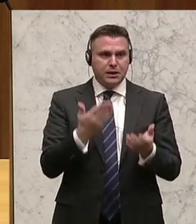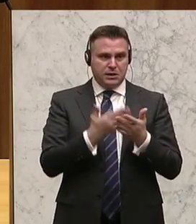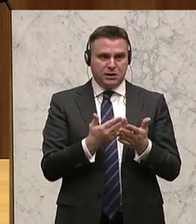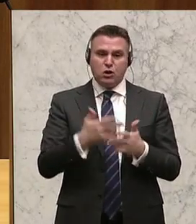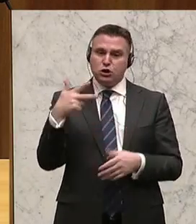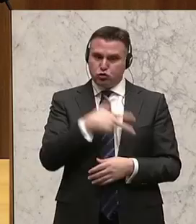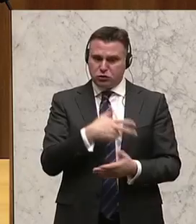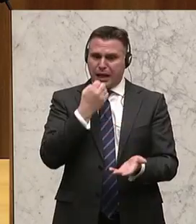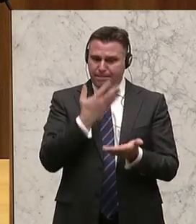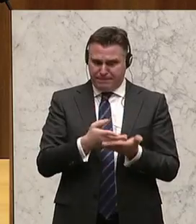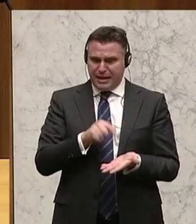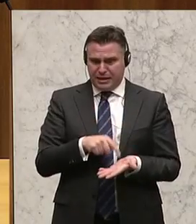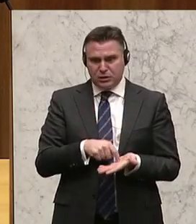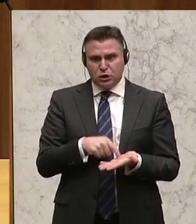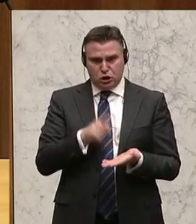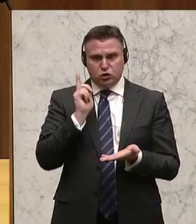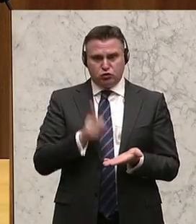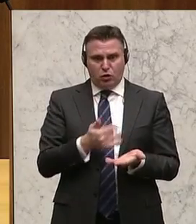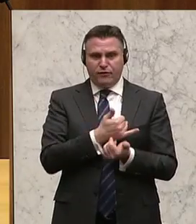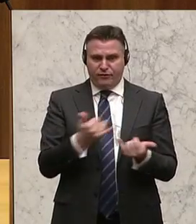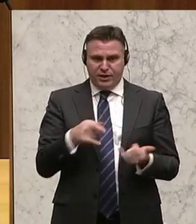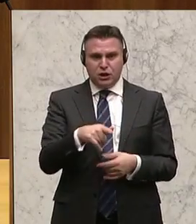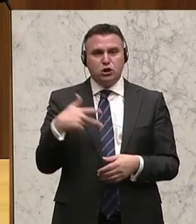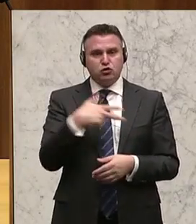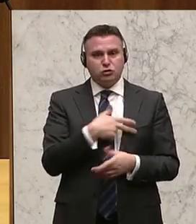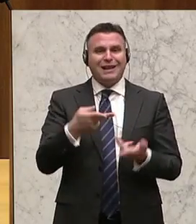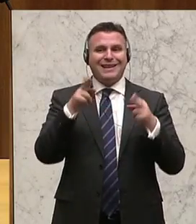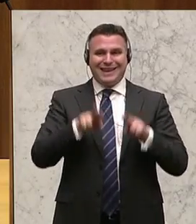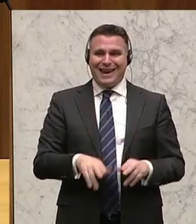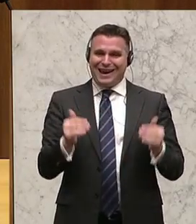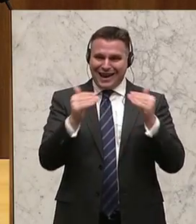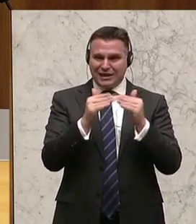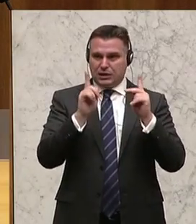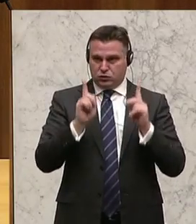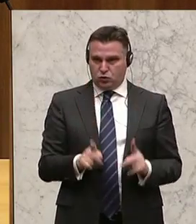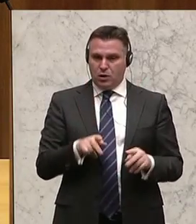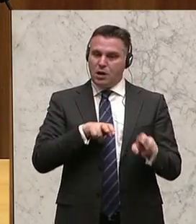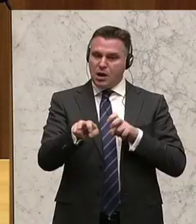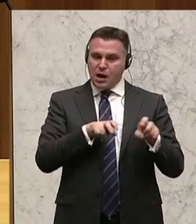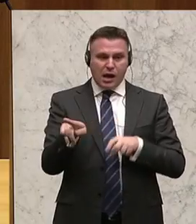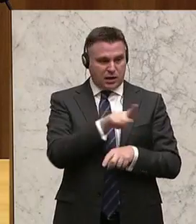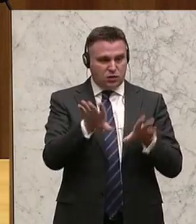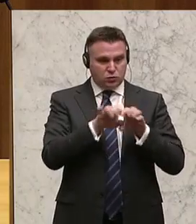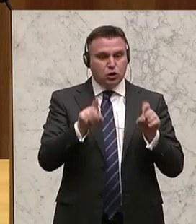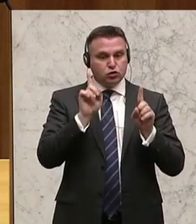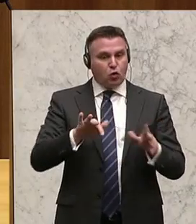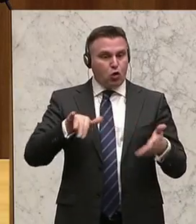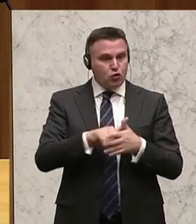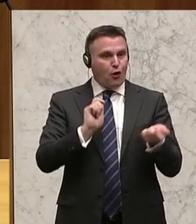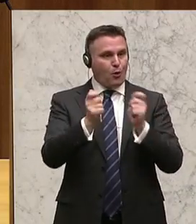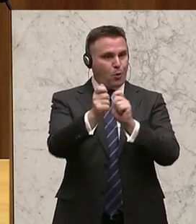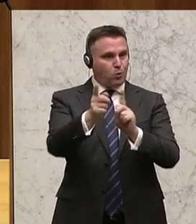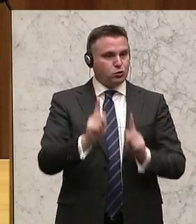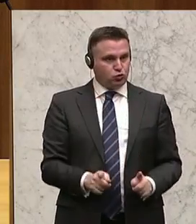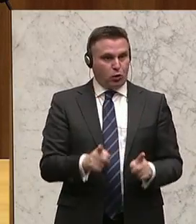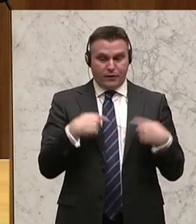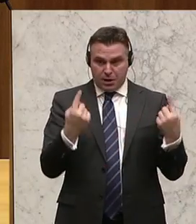Sozialbericht sollte schon Anlass sein, dieses schwarze Loch soziale Gerechtigkeit in diesem Regierungsübereinkommen neu zu überarbeiten. Dazu